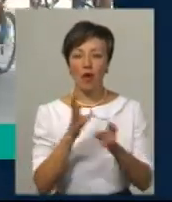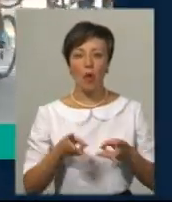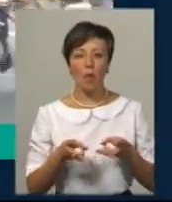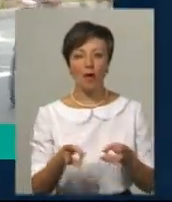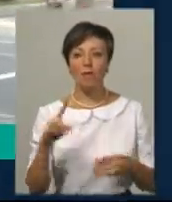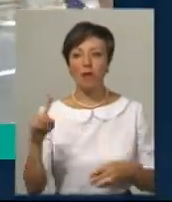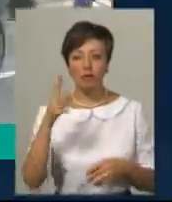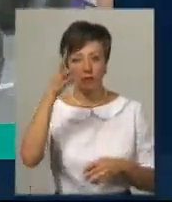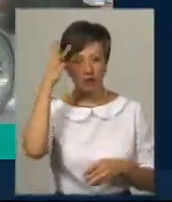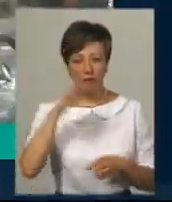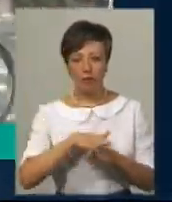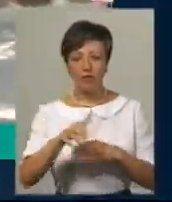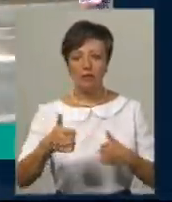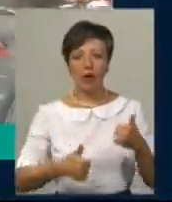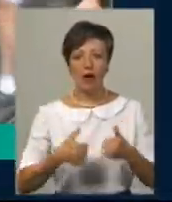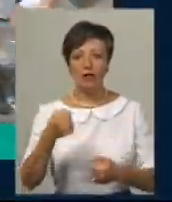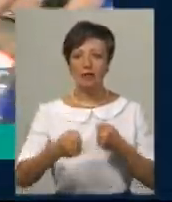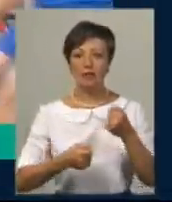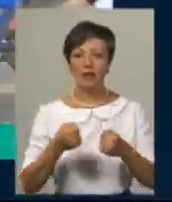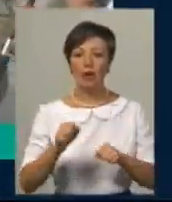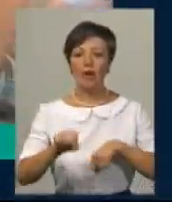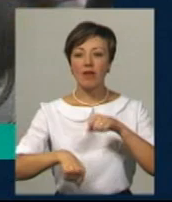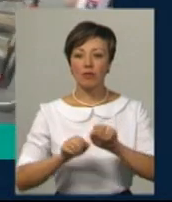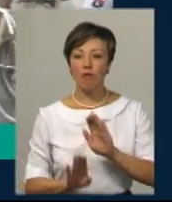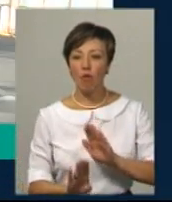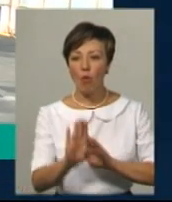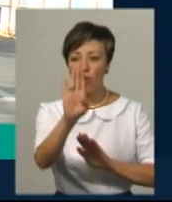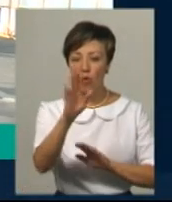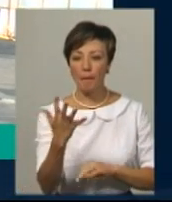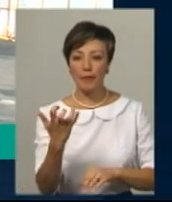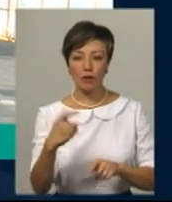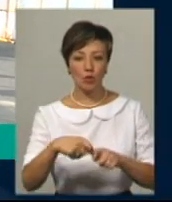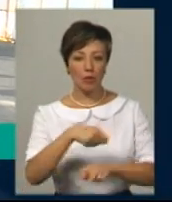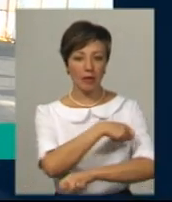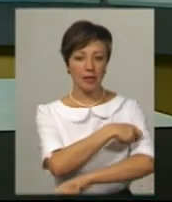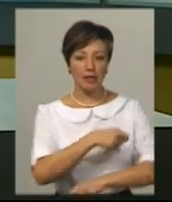Вперше у Хмельницькому відбули змагання з забігу та велозаїзду вгору на дистанцію 500 метрів.